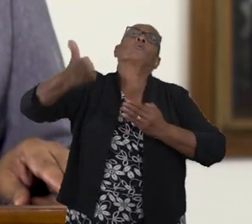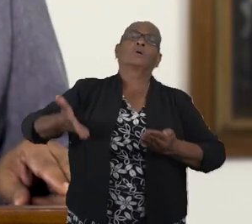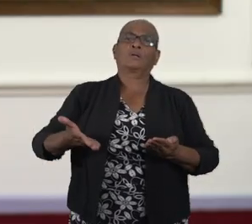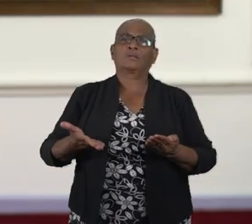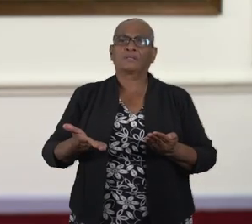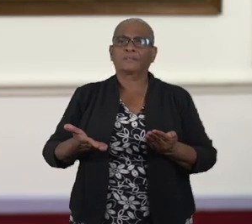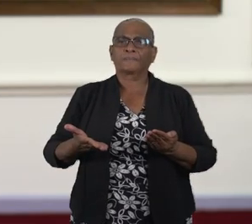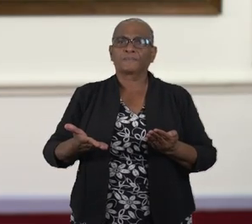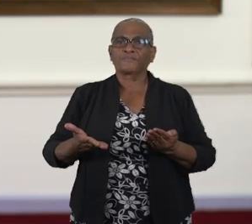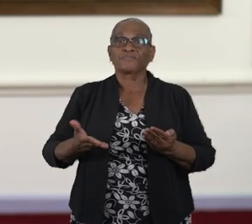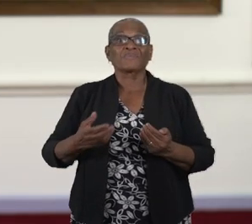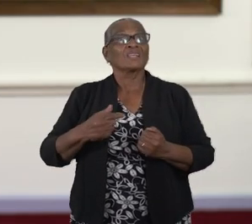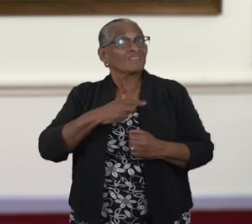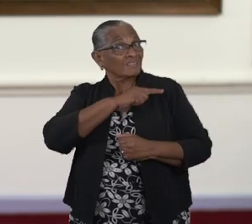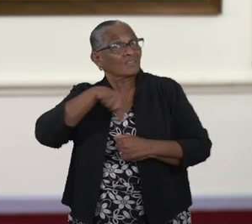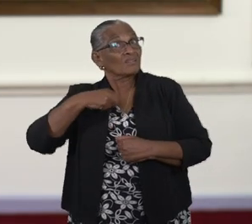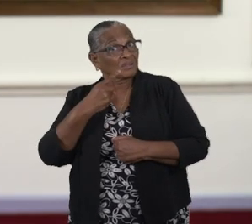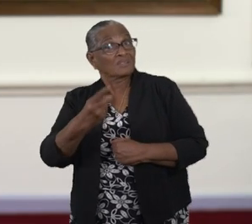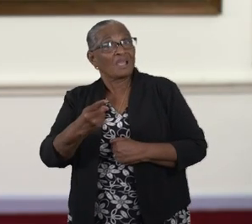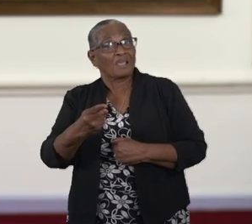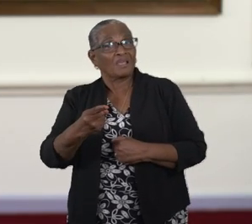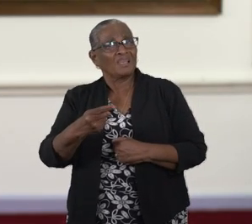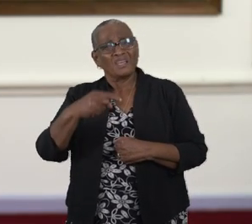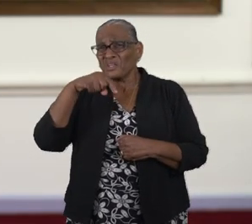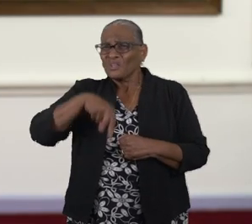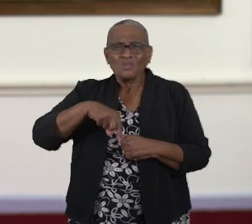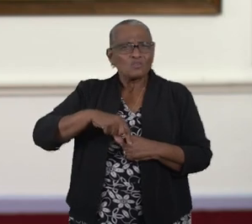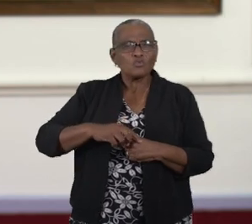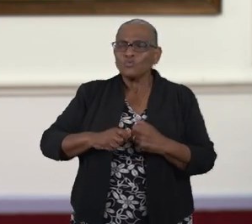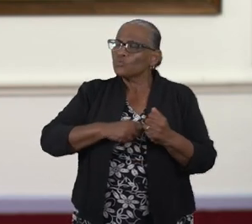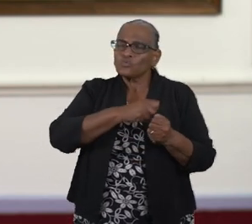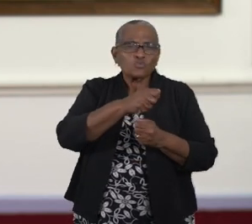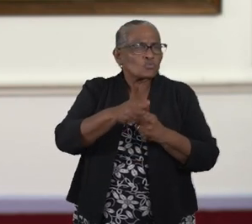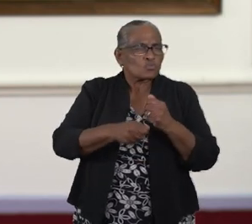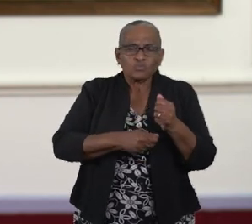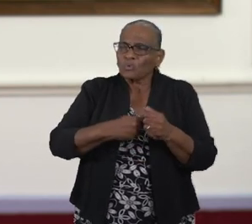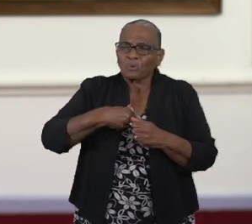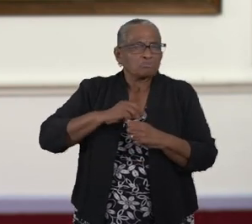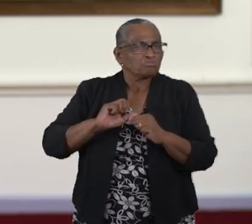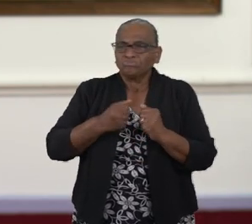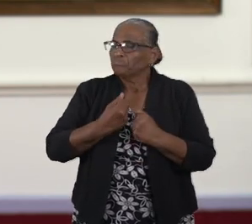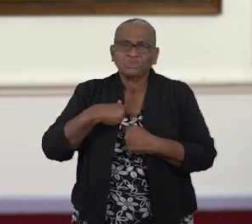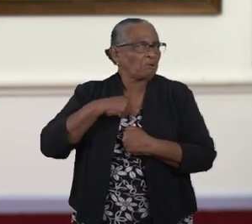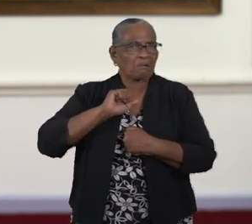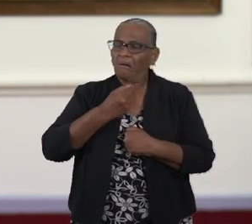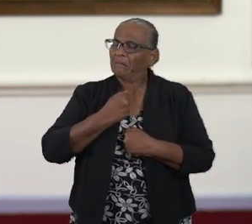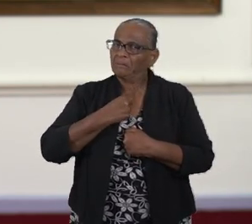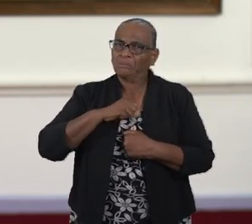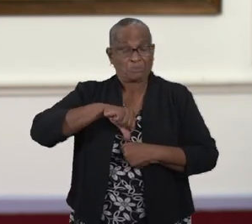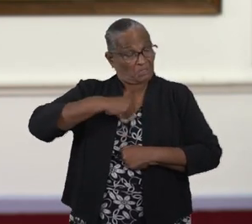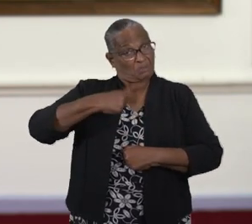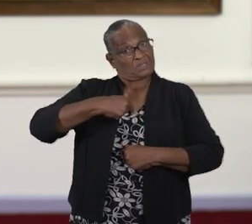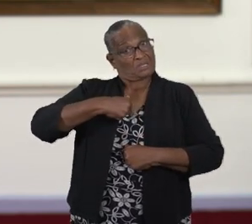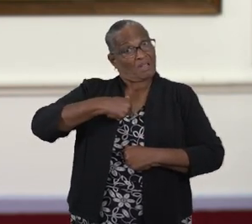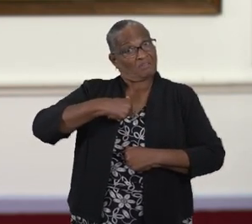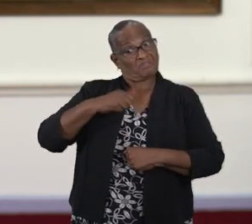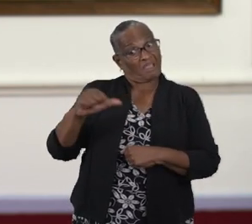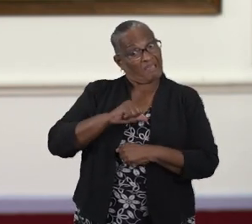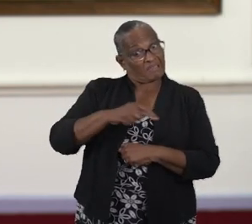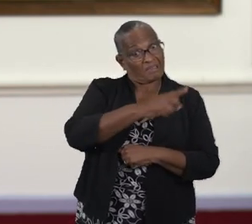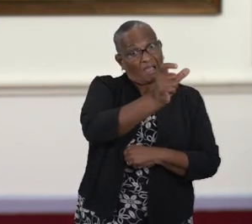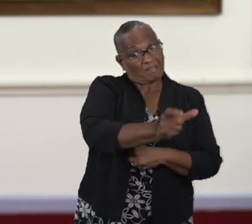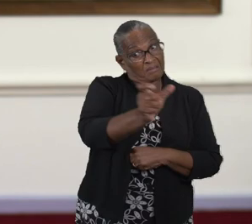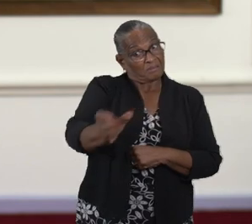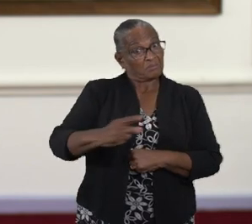Dit zegt ons dat we niet zorgvuldig omgaan met onszelf en